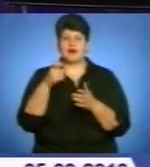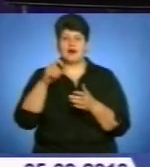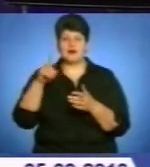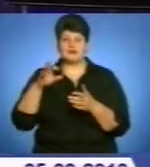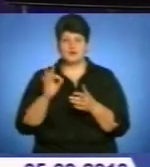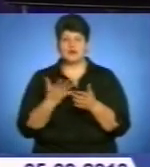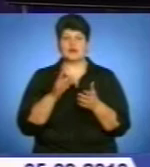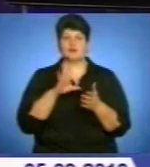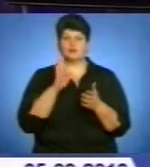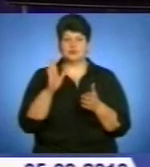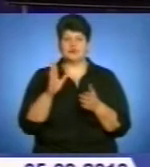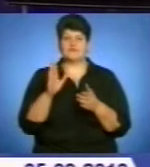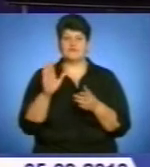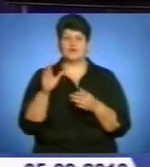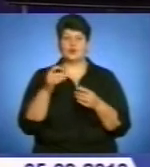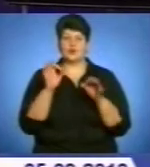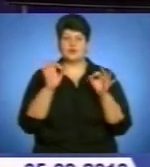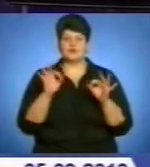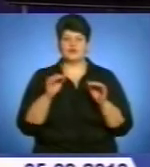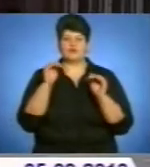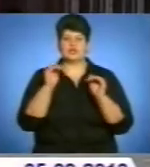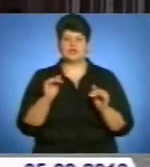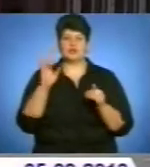що має відбутися восени у Нижньому Новгороді.